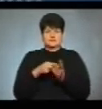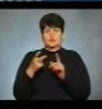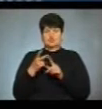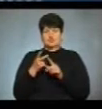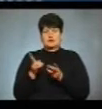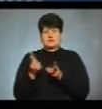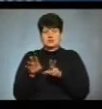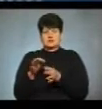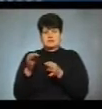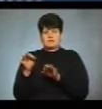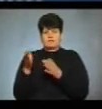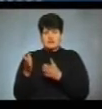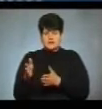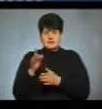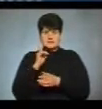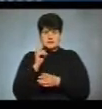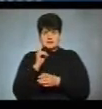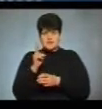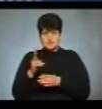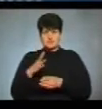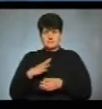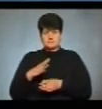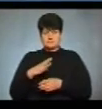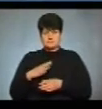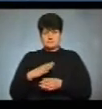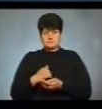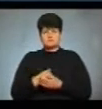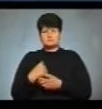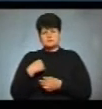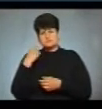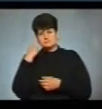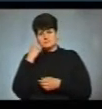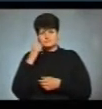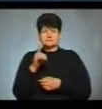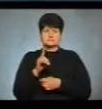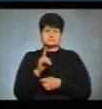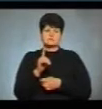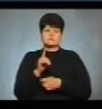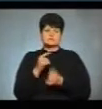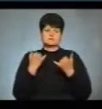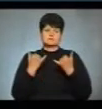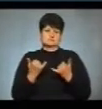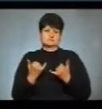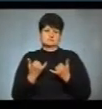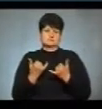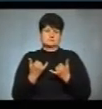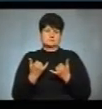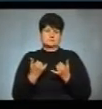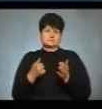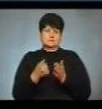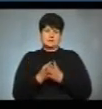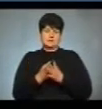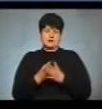лишається вільною. На Зеленського Порошенко чекає. Я думаю, що сьогодні до